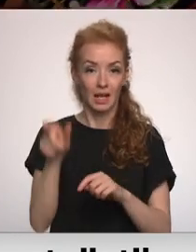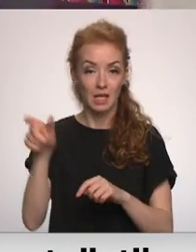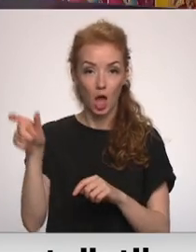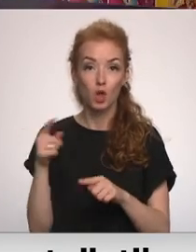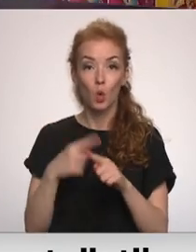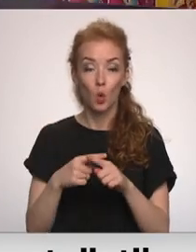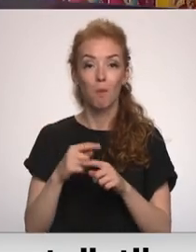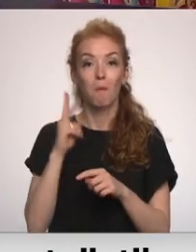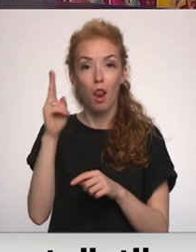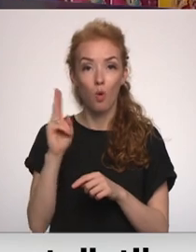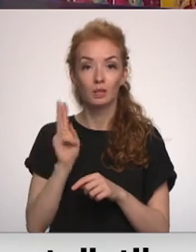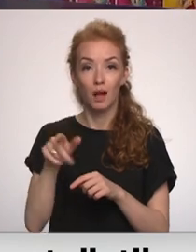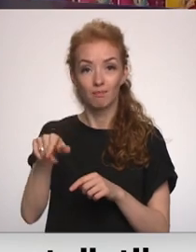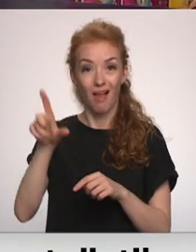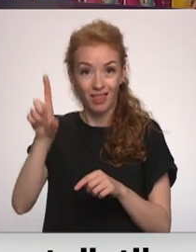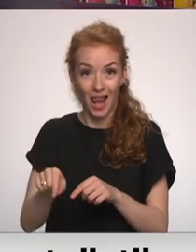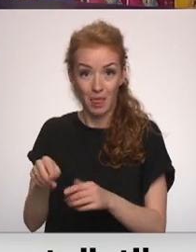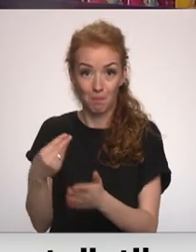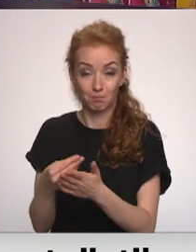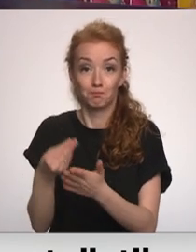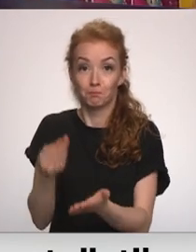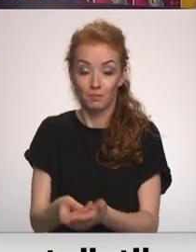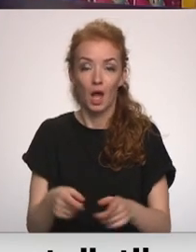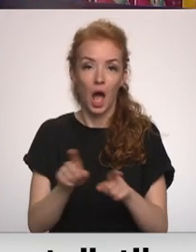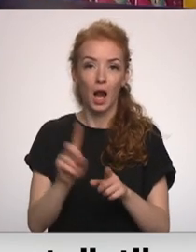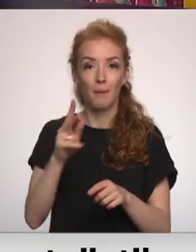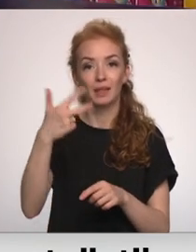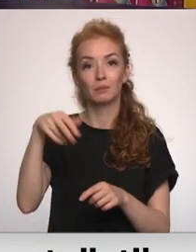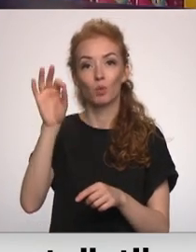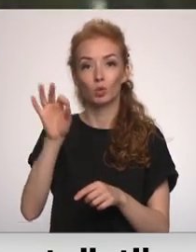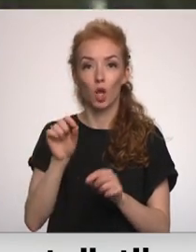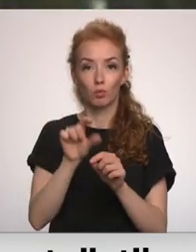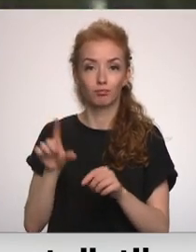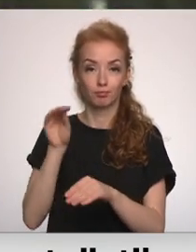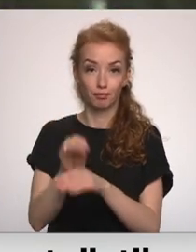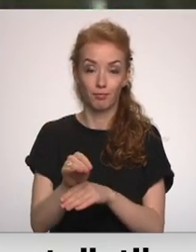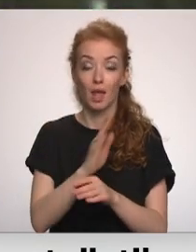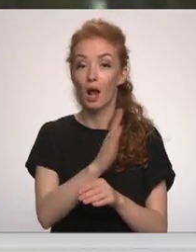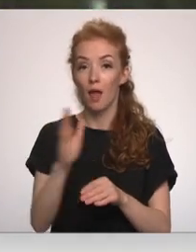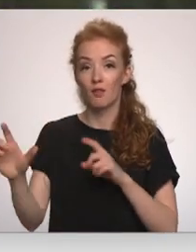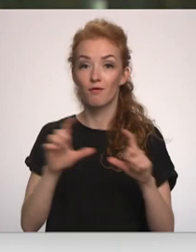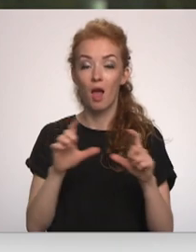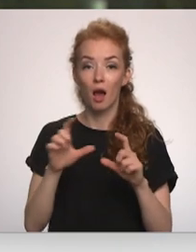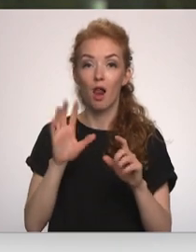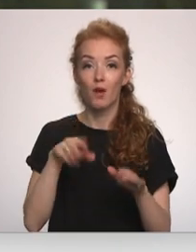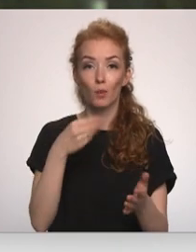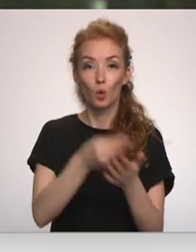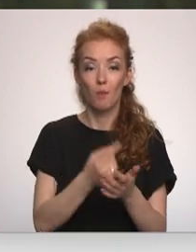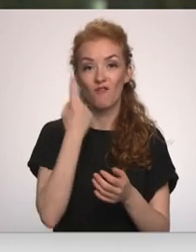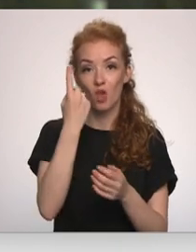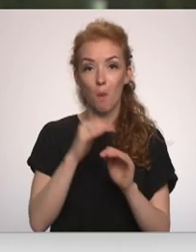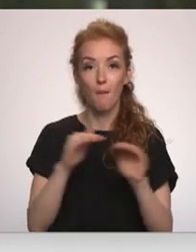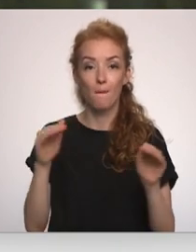nopēks ne tikai to, kam ir atlaida, bet arī to, kam piemēram 30% uzcenojums. Katrā veikalu ķēdē mēs varam nopirkt vienu